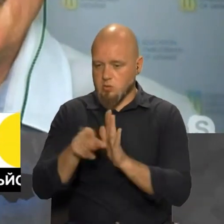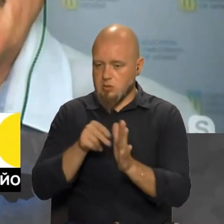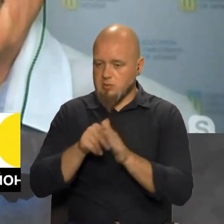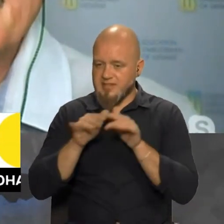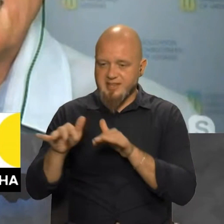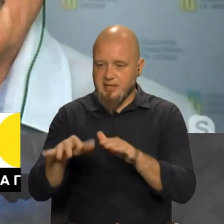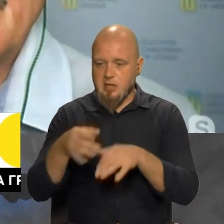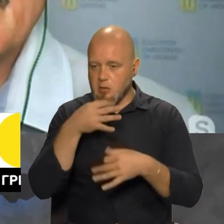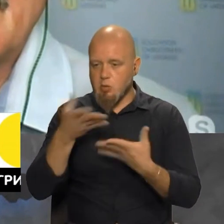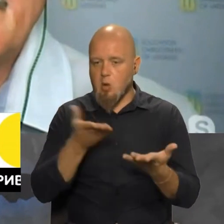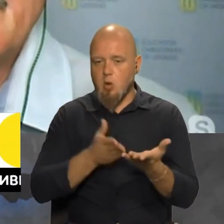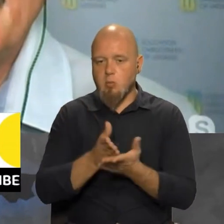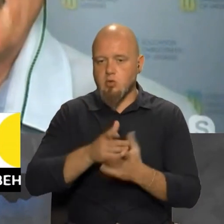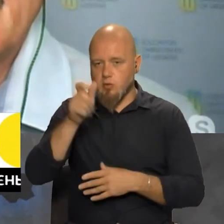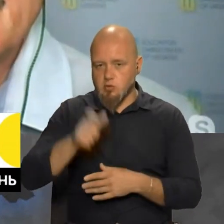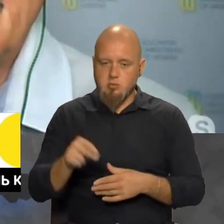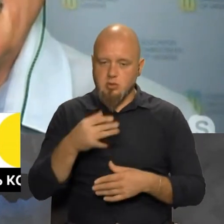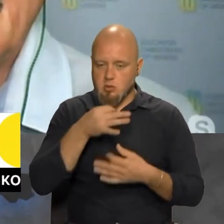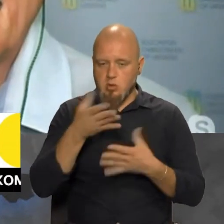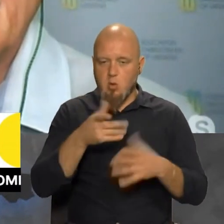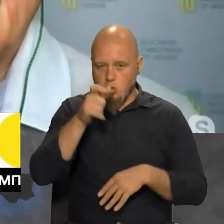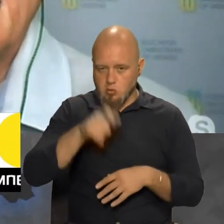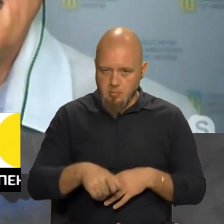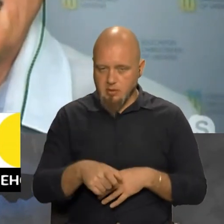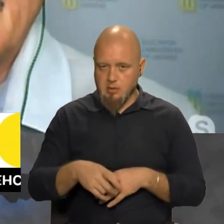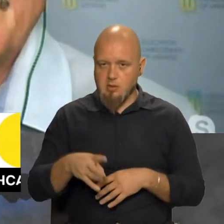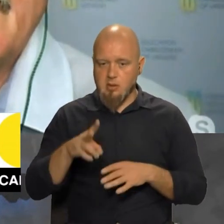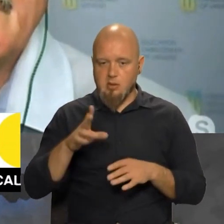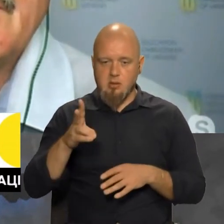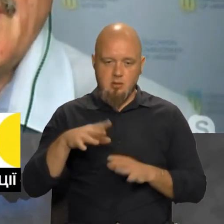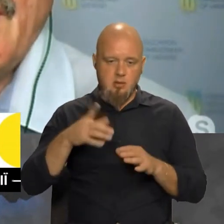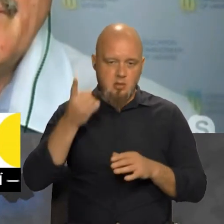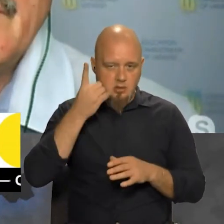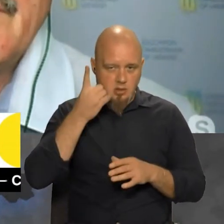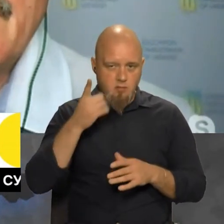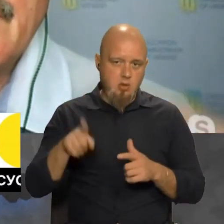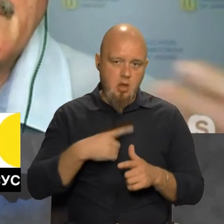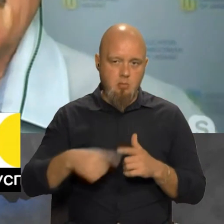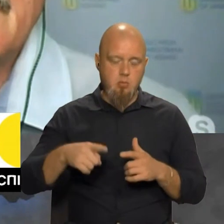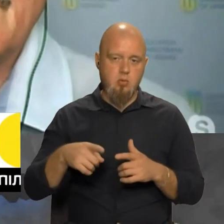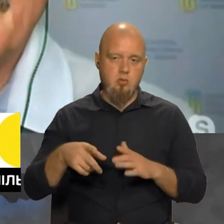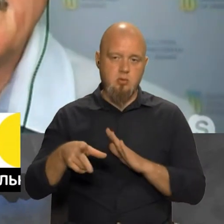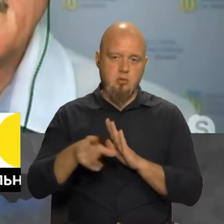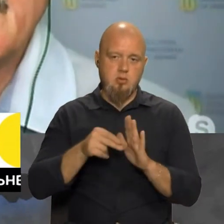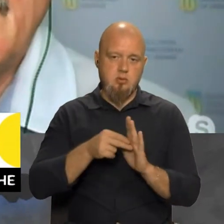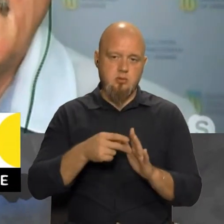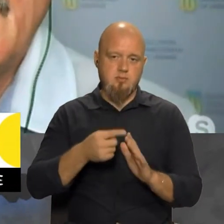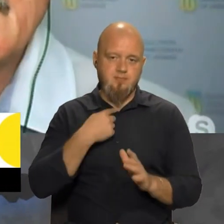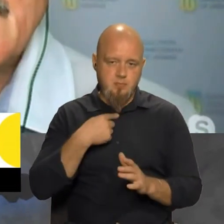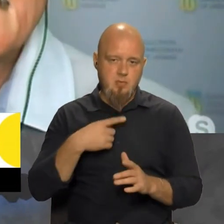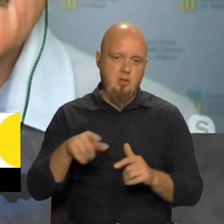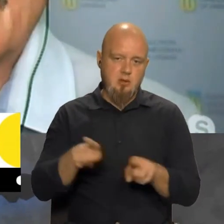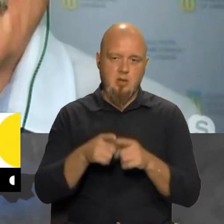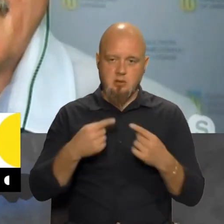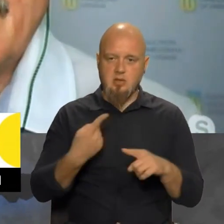дії будь-якої посадової особи чи будь-якої особи на телефон або на диктофон і так